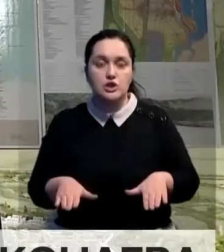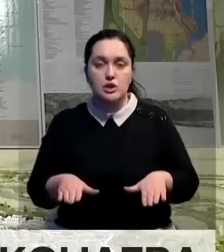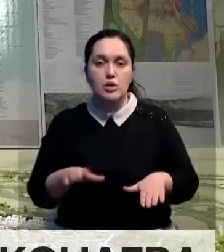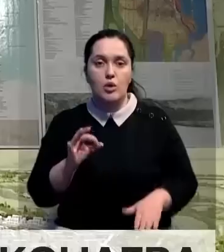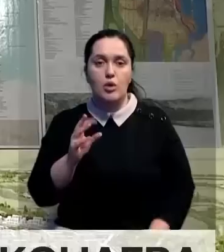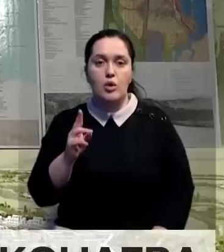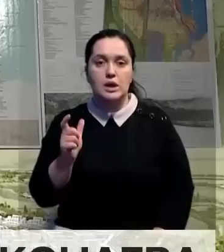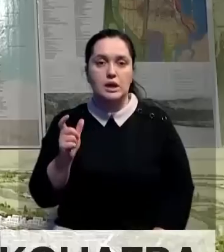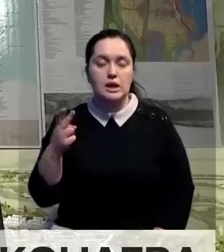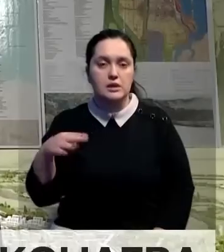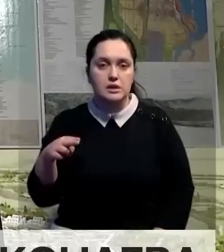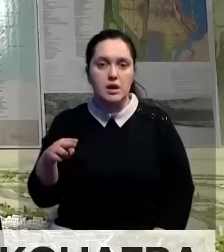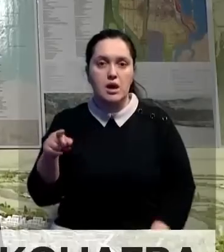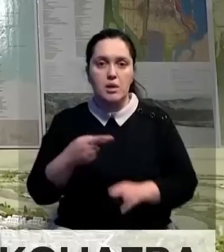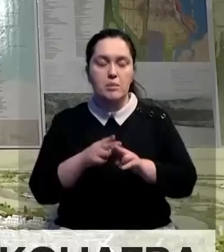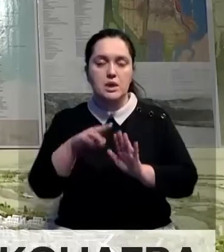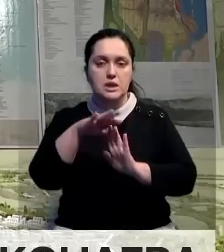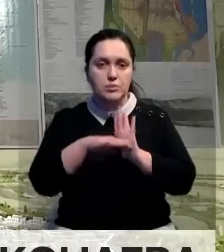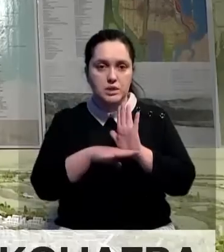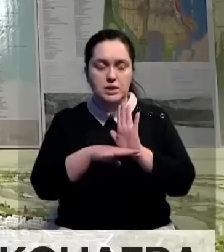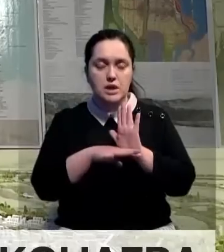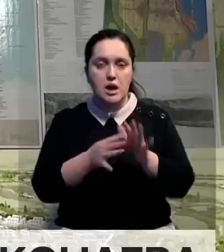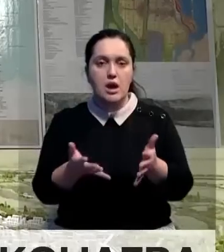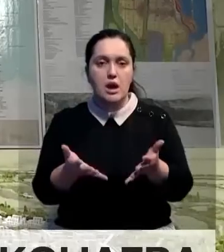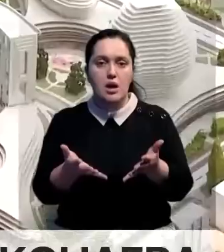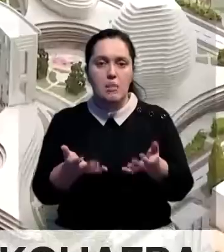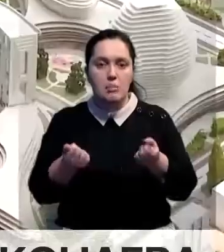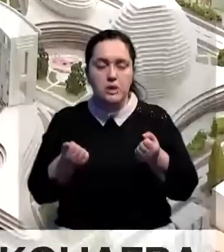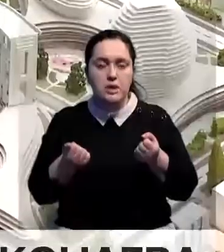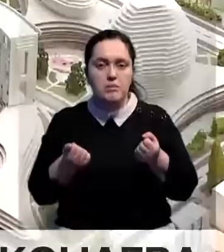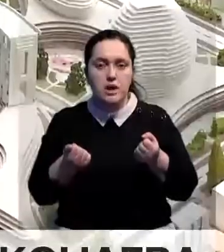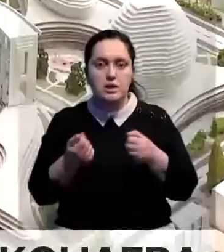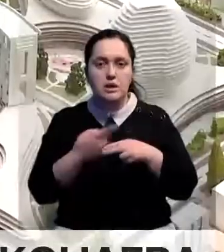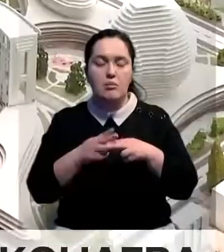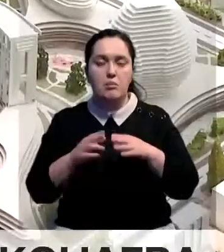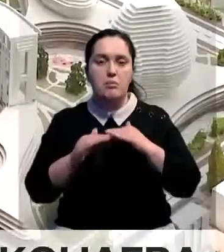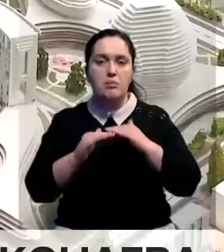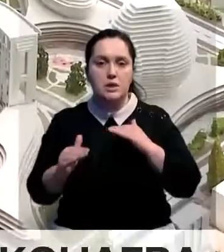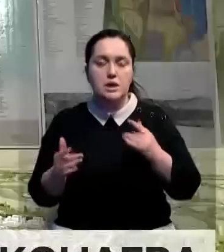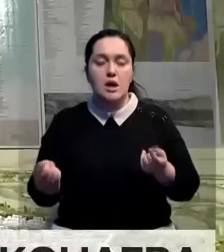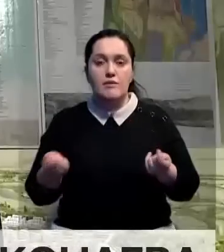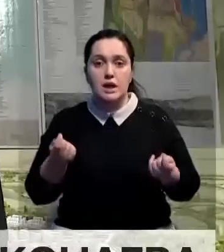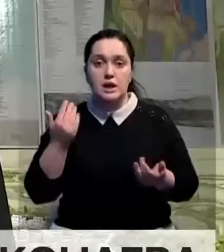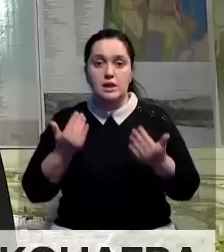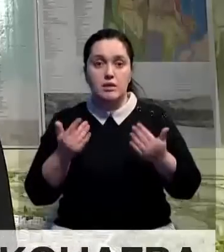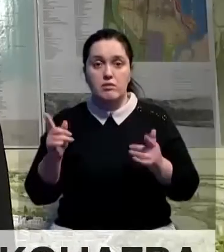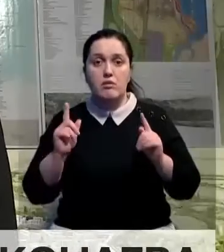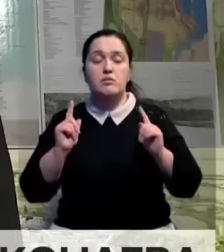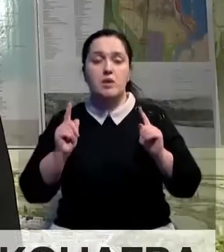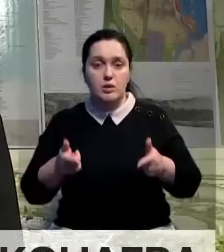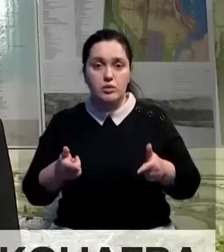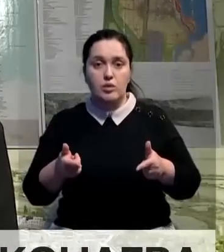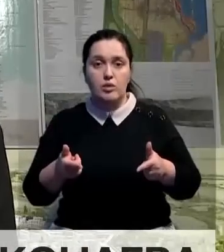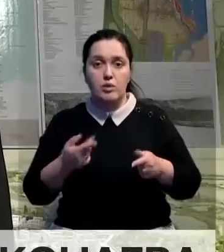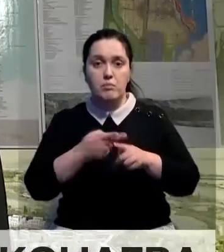ОКЭД в этот список принимается местными властями. Если они готовы где-то